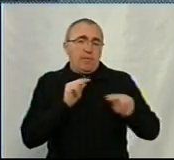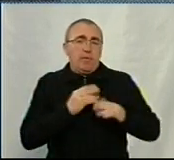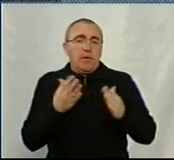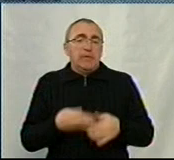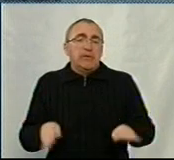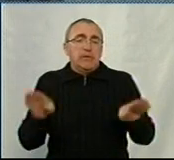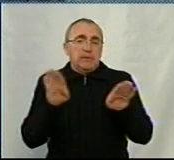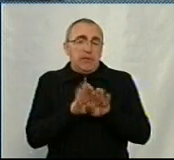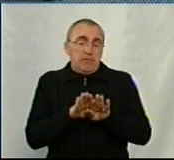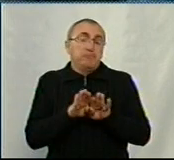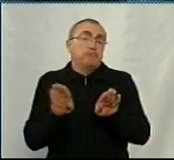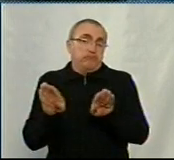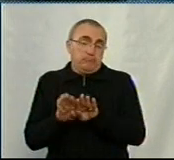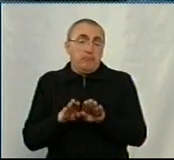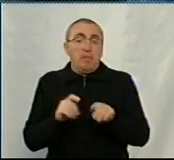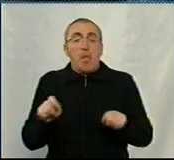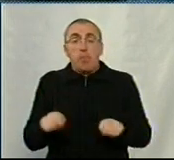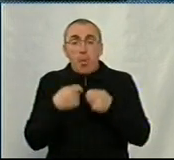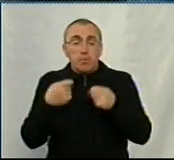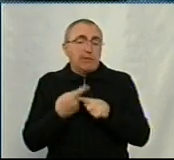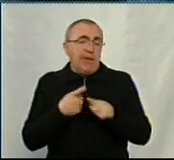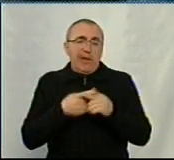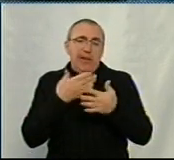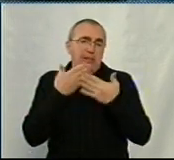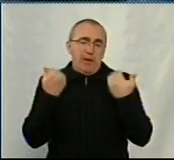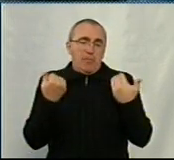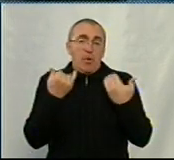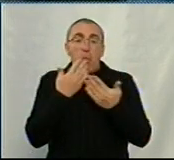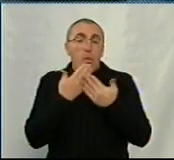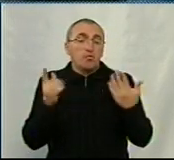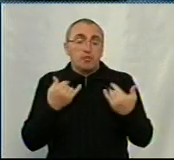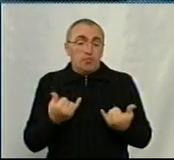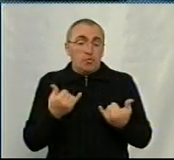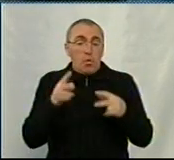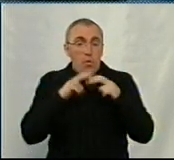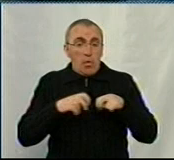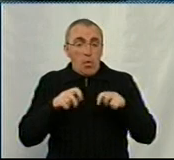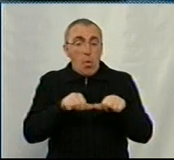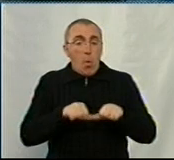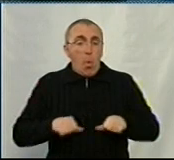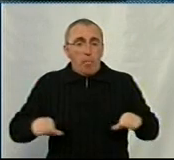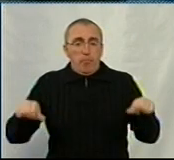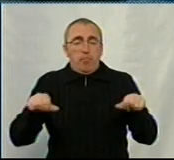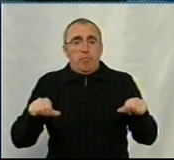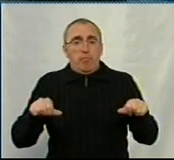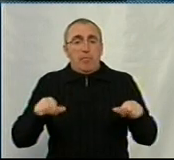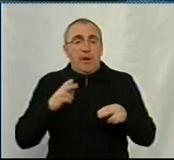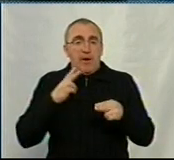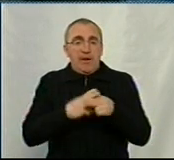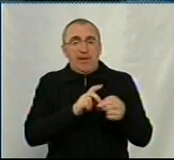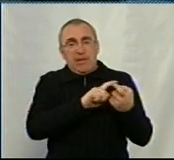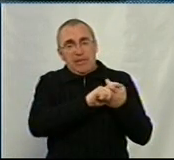і які закриті, ті закриті. Тобто порушень таких вже немає. І, значить, останнє, що у сьогодні розглядалося на комісії з ліквідацією